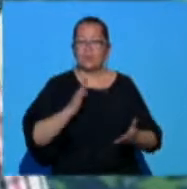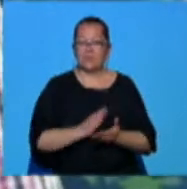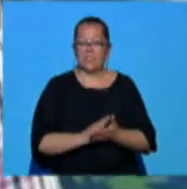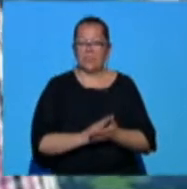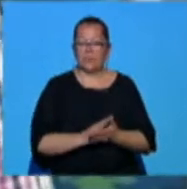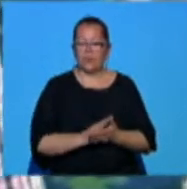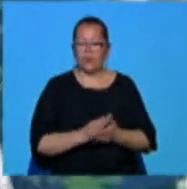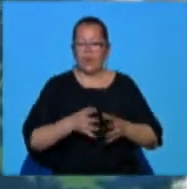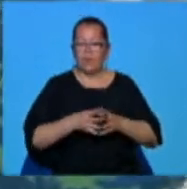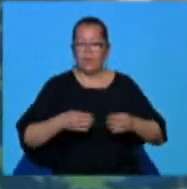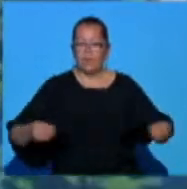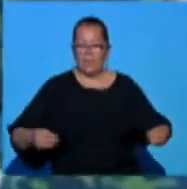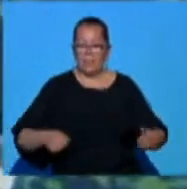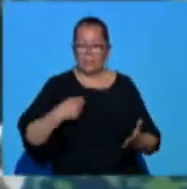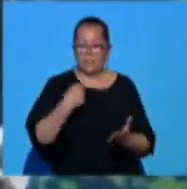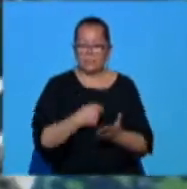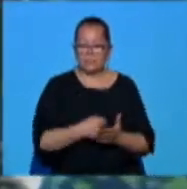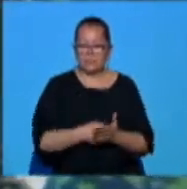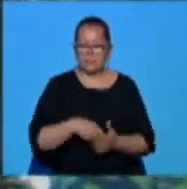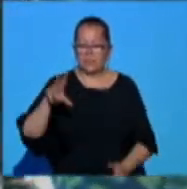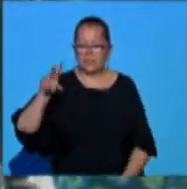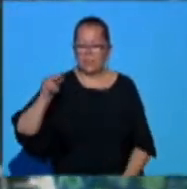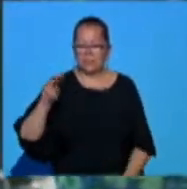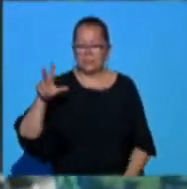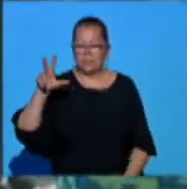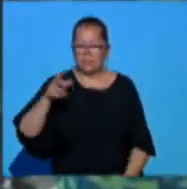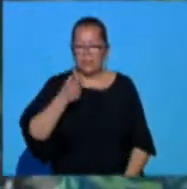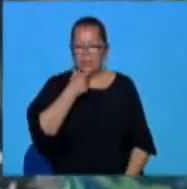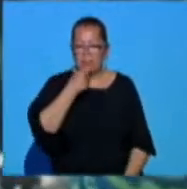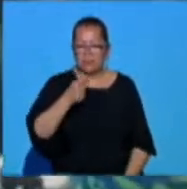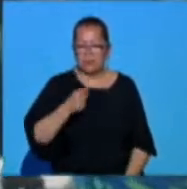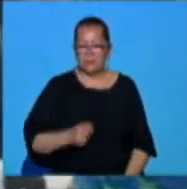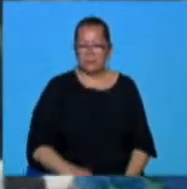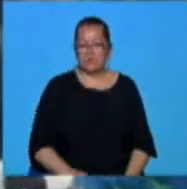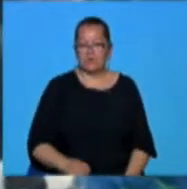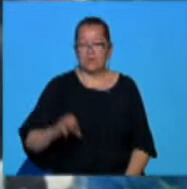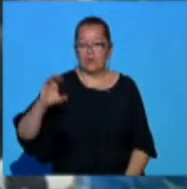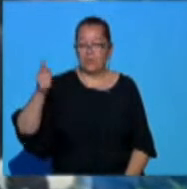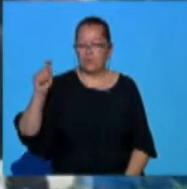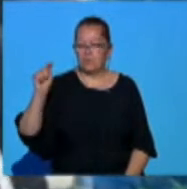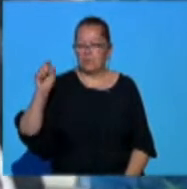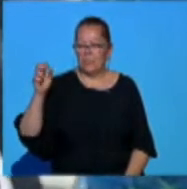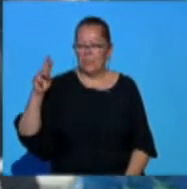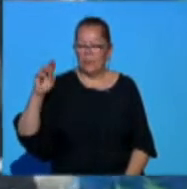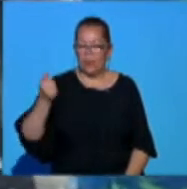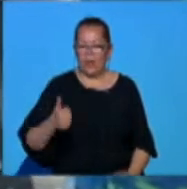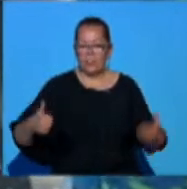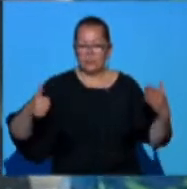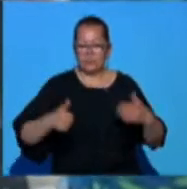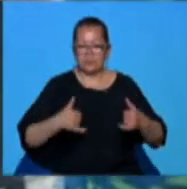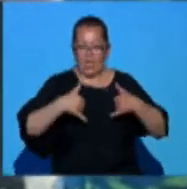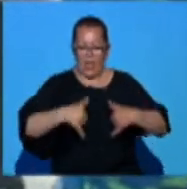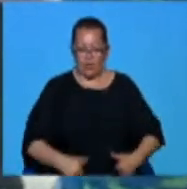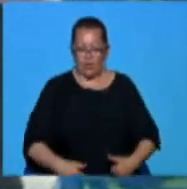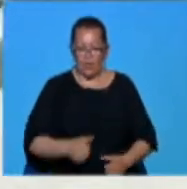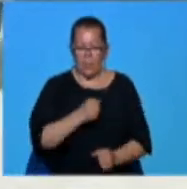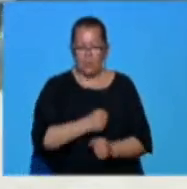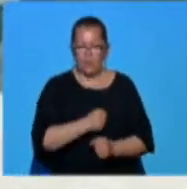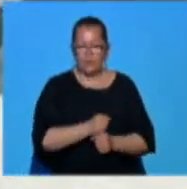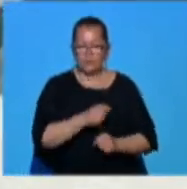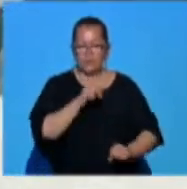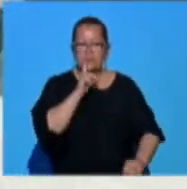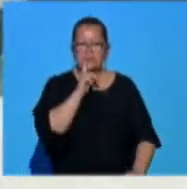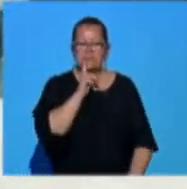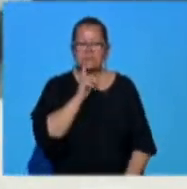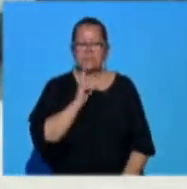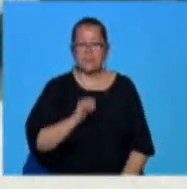Cu 33 de ani, categoria 6, acum am amest muncitor necalificat la demolări